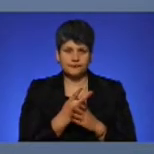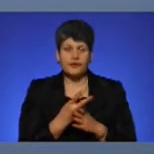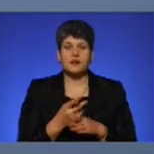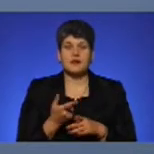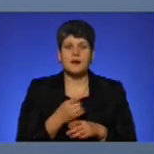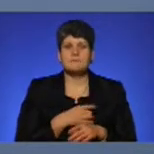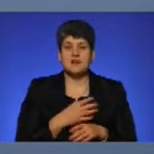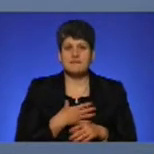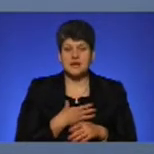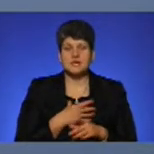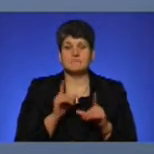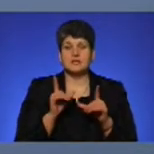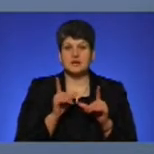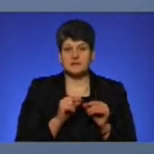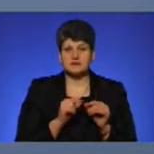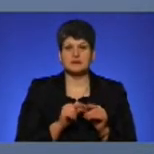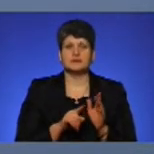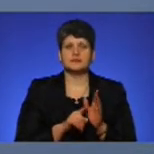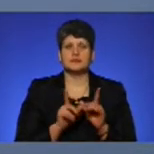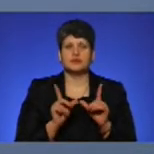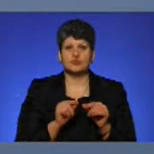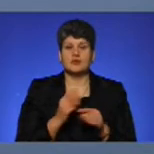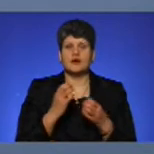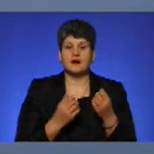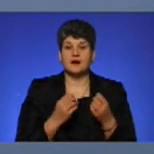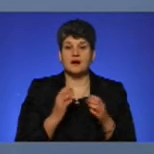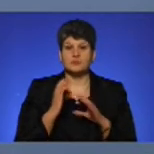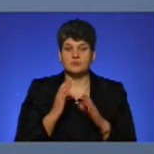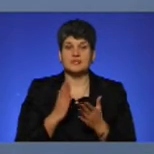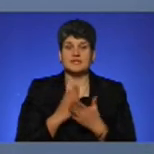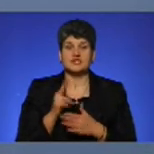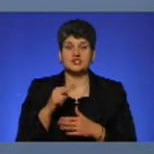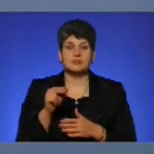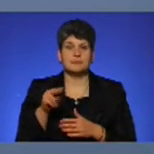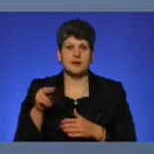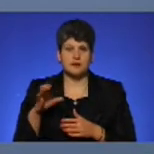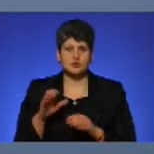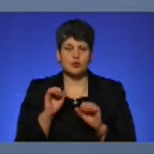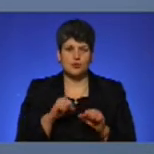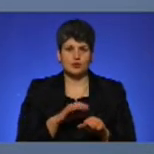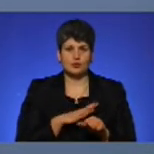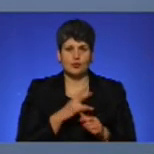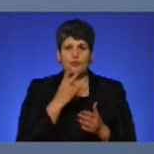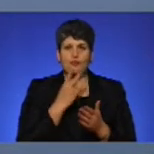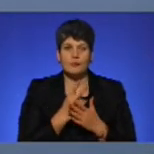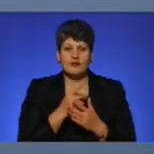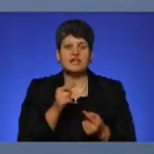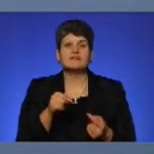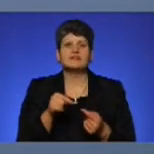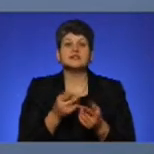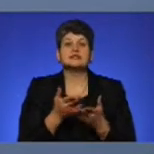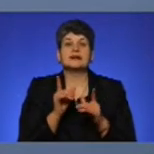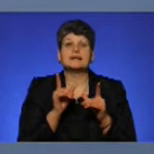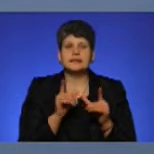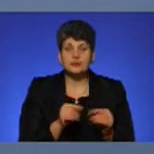вказані маршрути запустять автобуси, в яких працюють GPS-трекери, щоб так само їх можна було побачити, визначити, де вони їдуть.